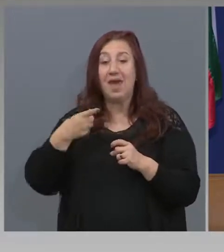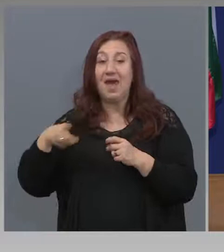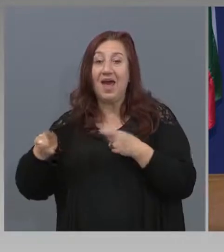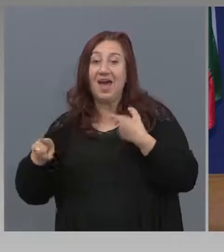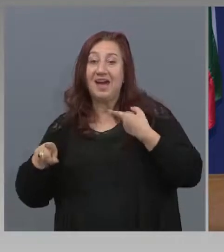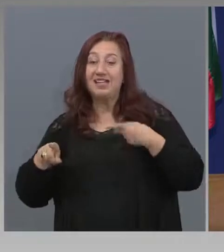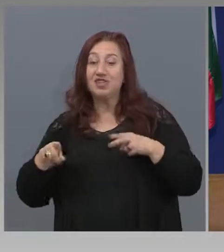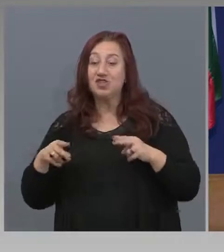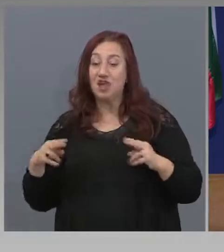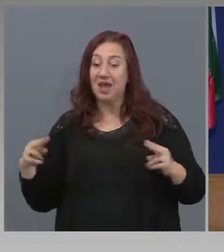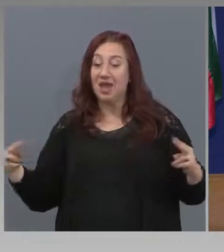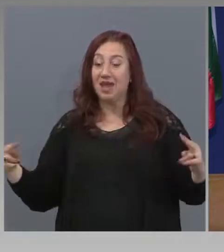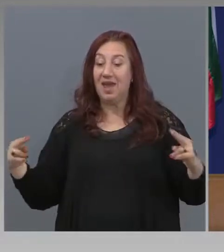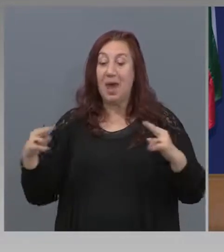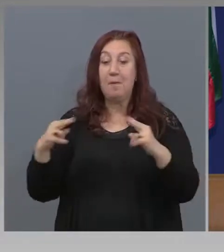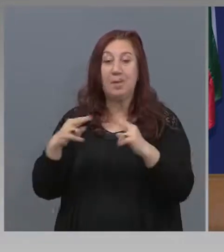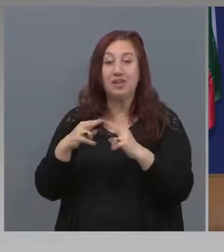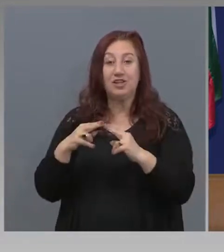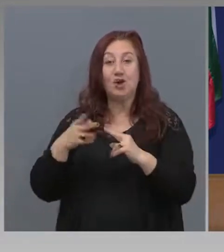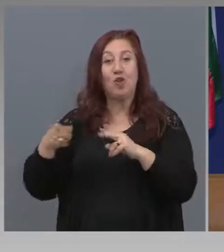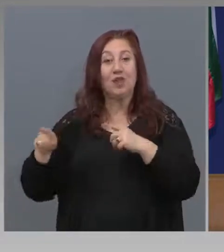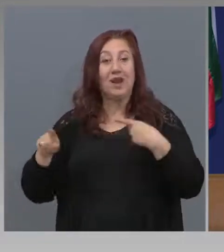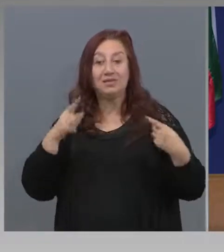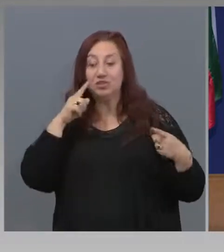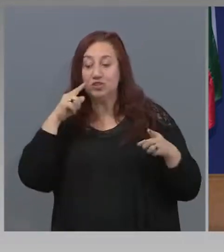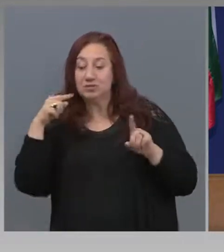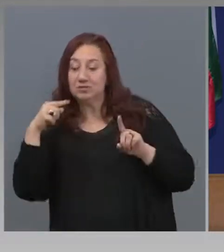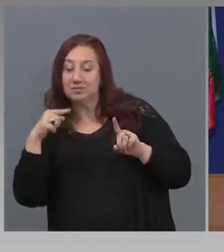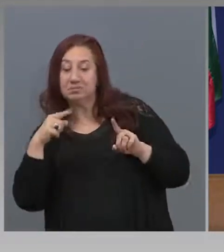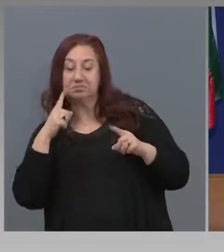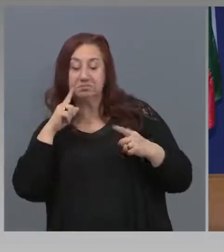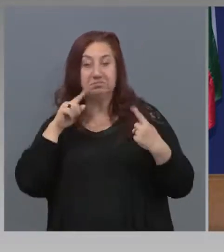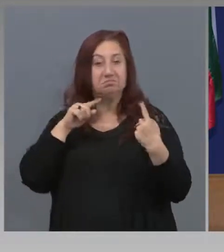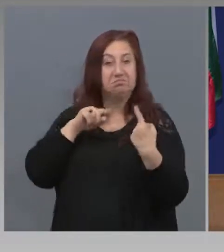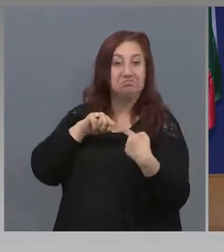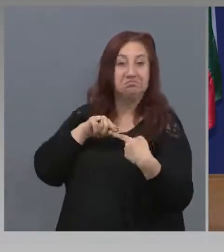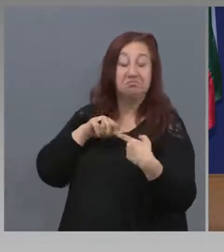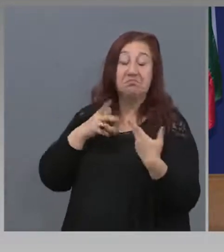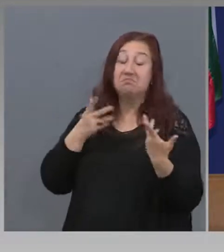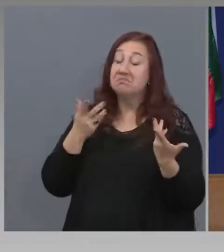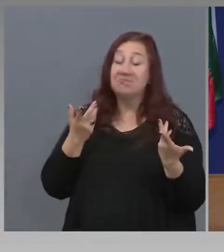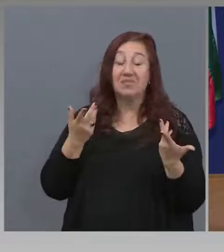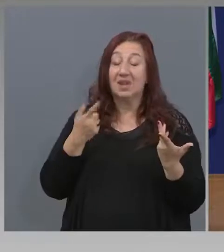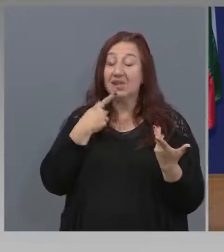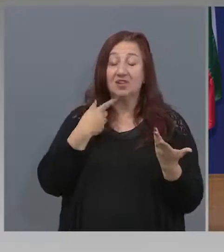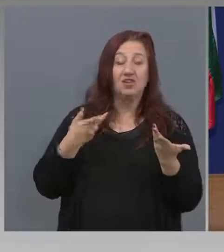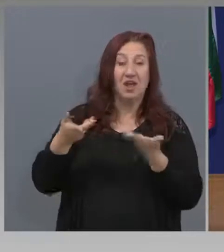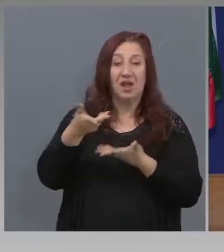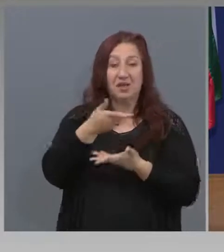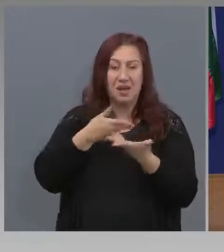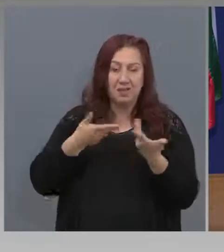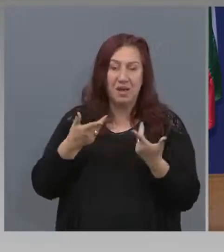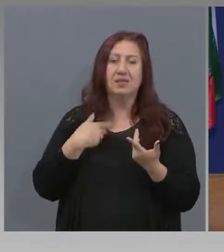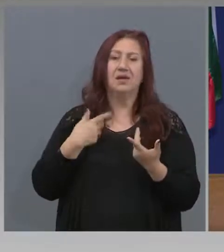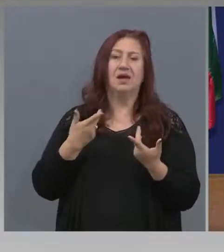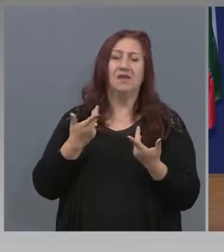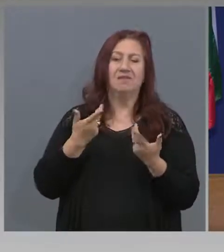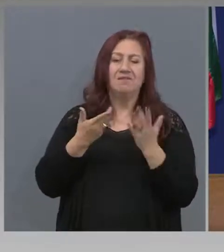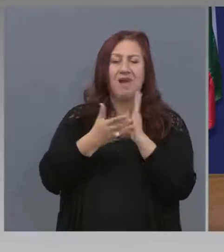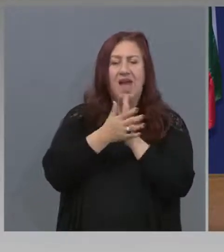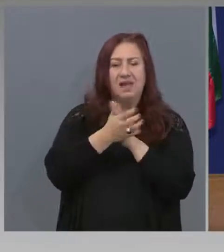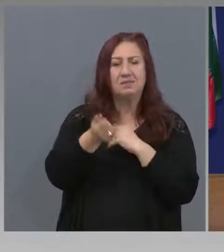от една или друга посока. Така че в дебата се и с експертно достатъчно се ражда